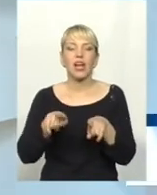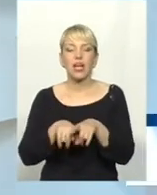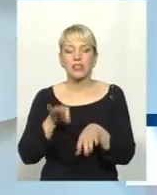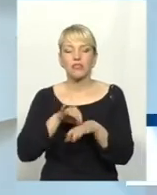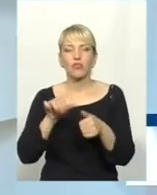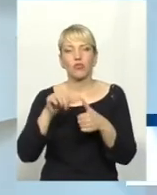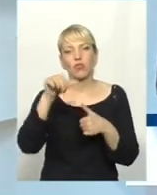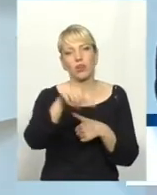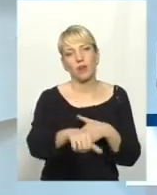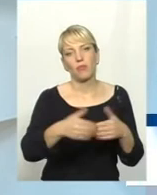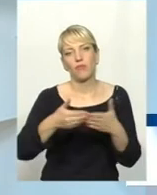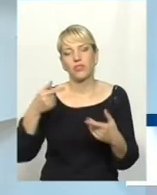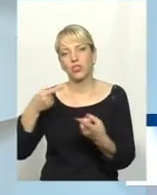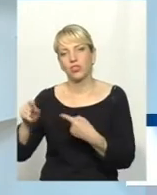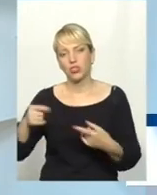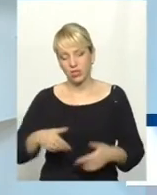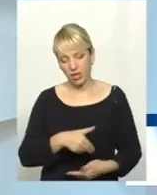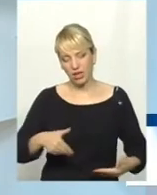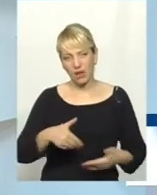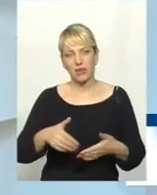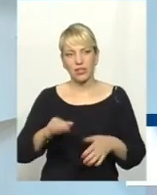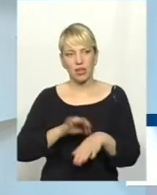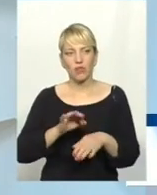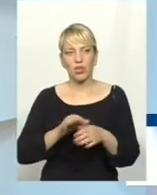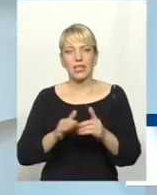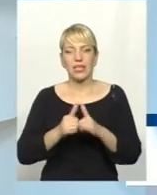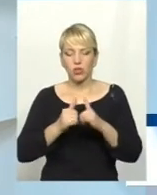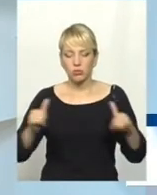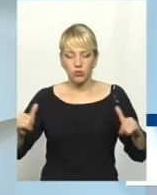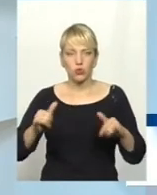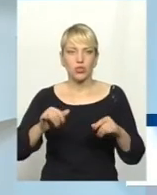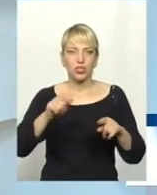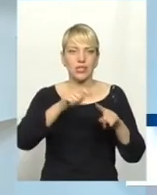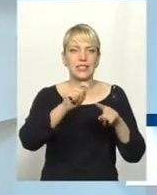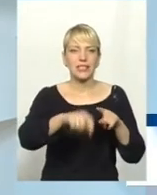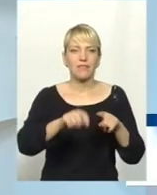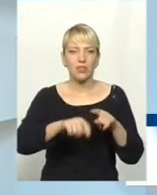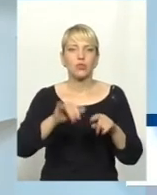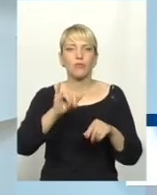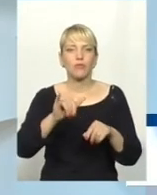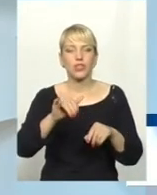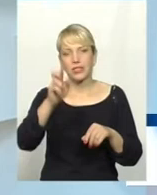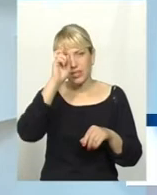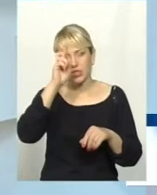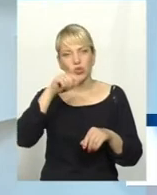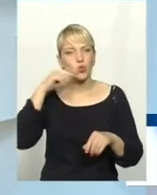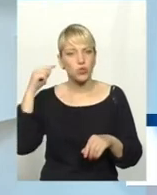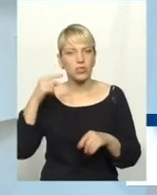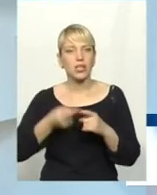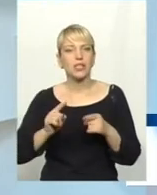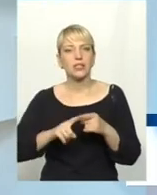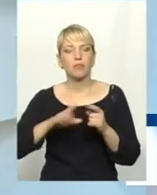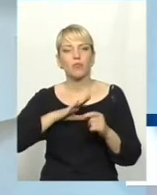захворювань. саме розповсюдження сифілісом царській Росії спричинило після